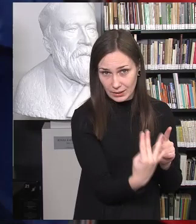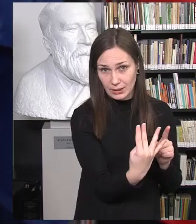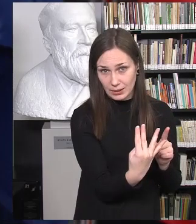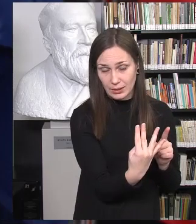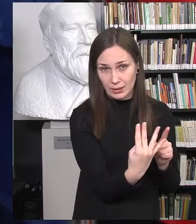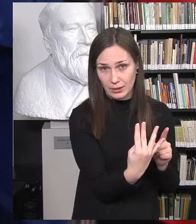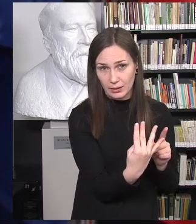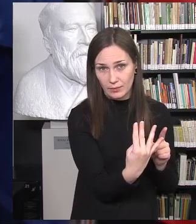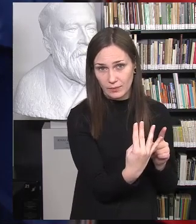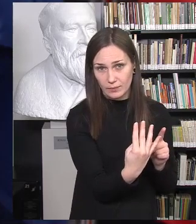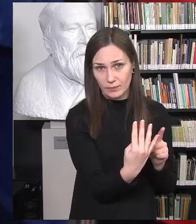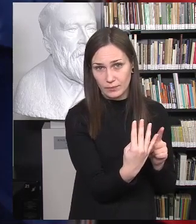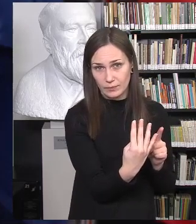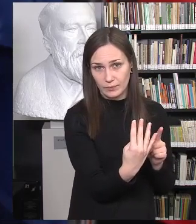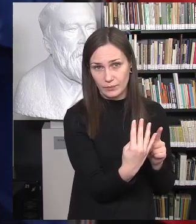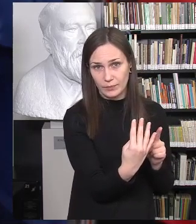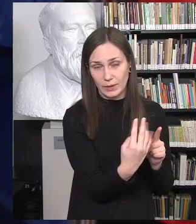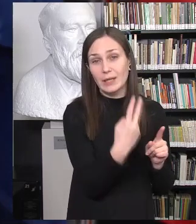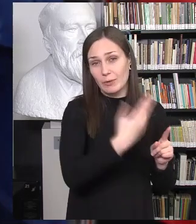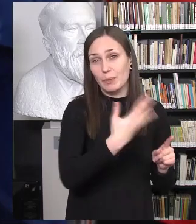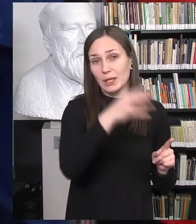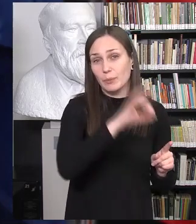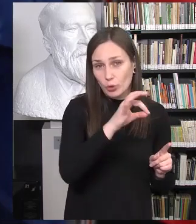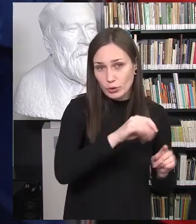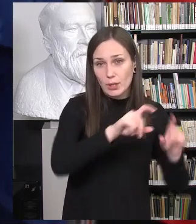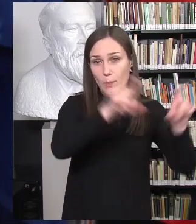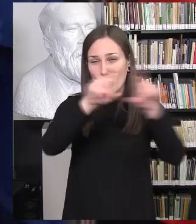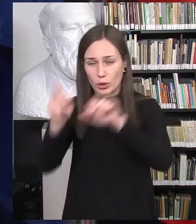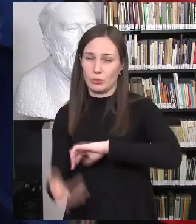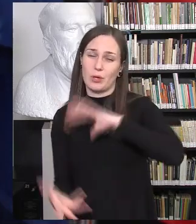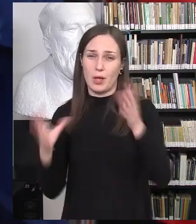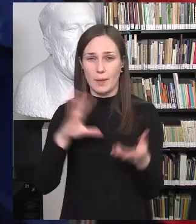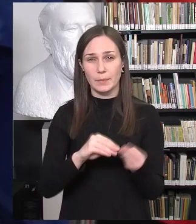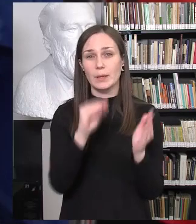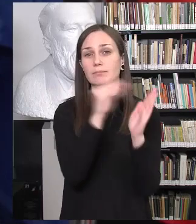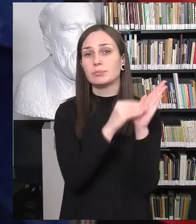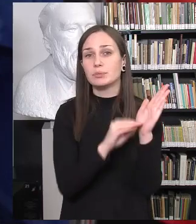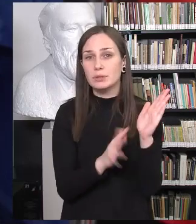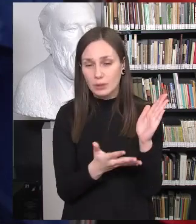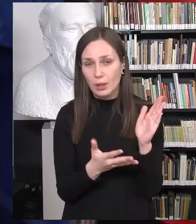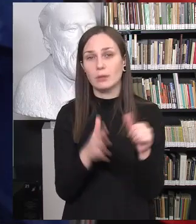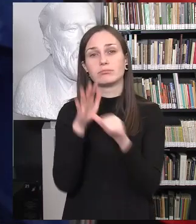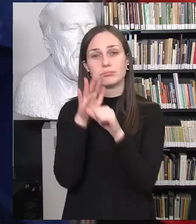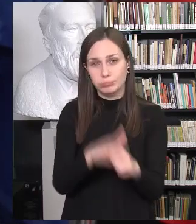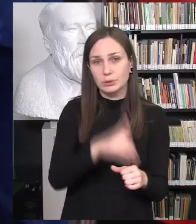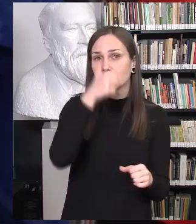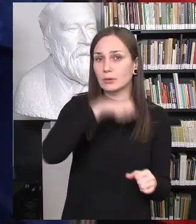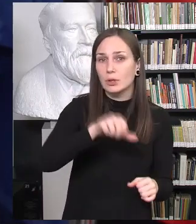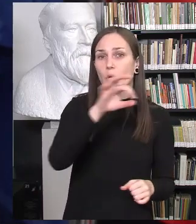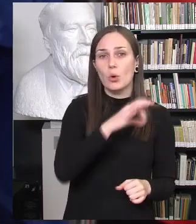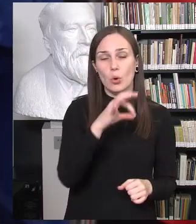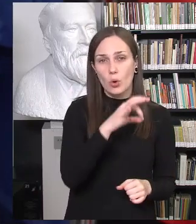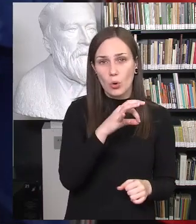visose mokyklose maždaug taip apie bendrinus žymėjo, kad pat yra žemina ant elgėsi dėl